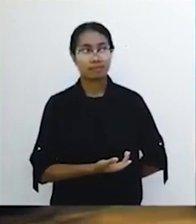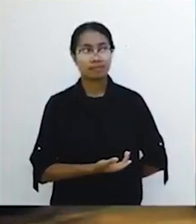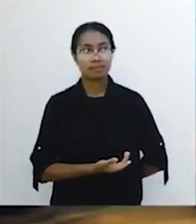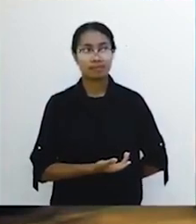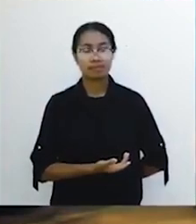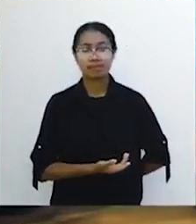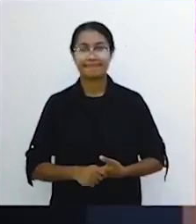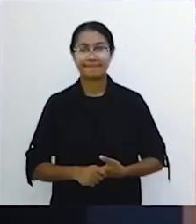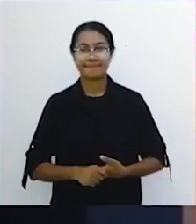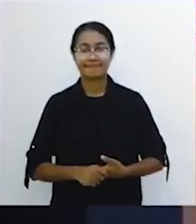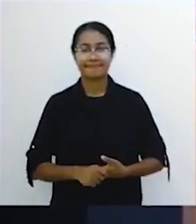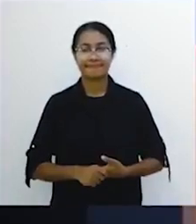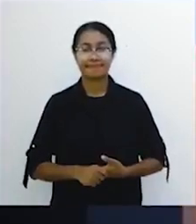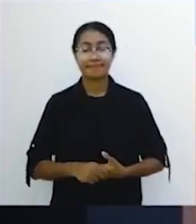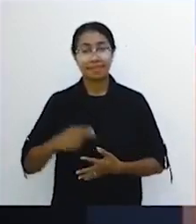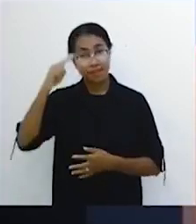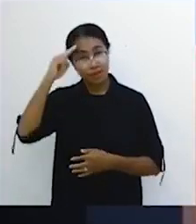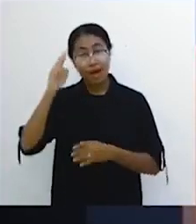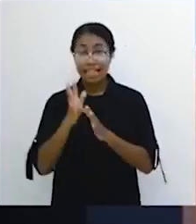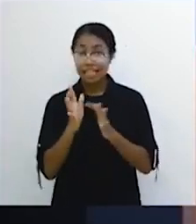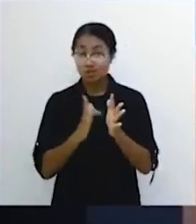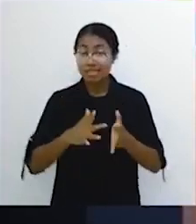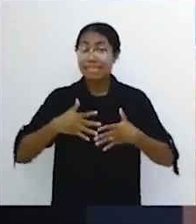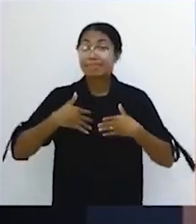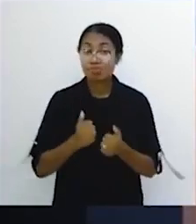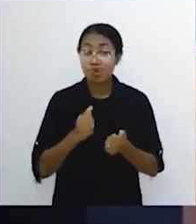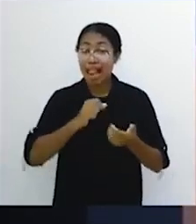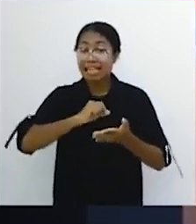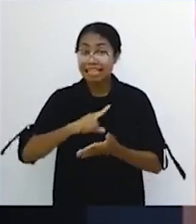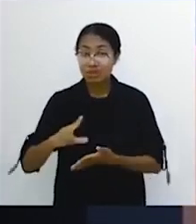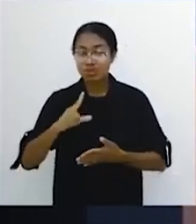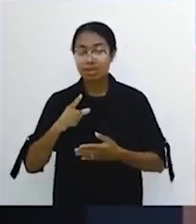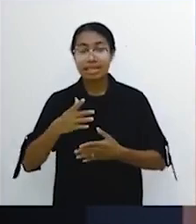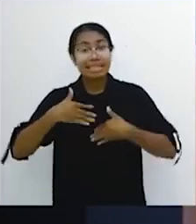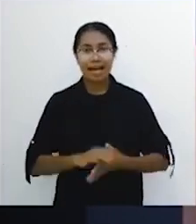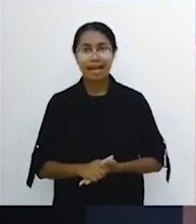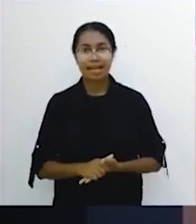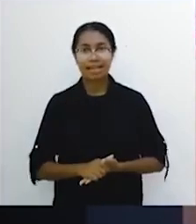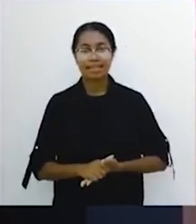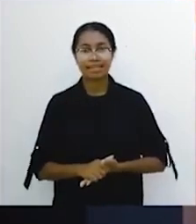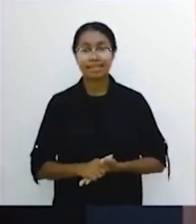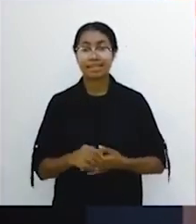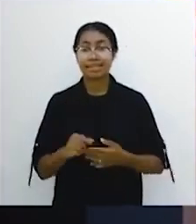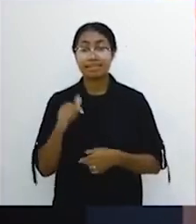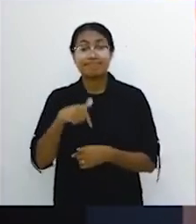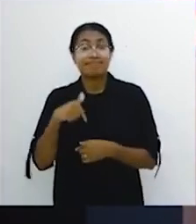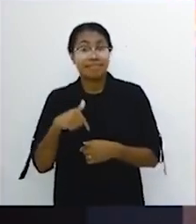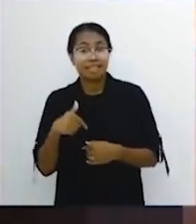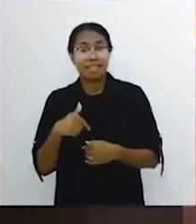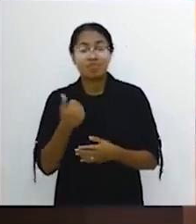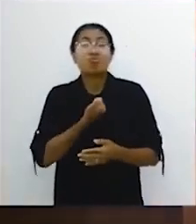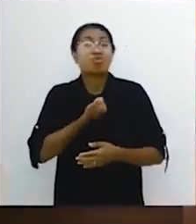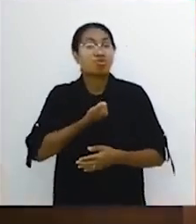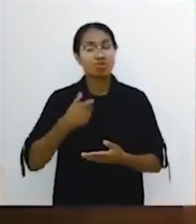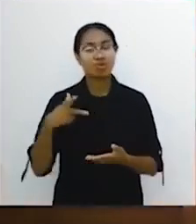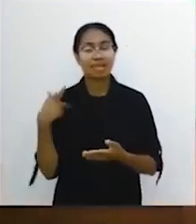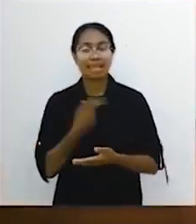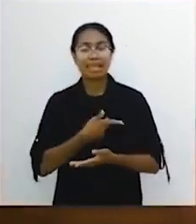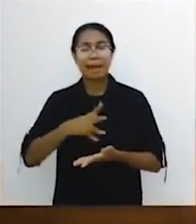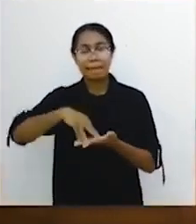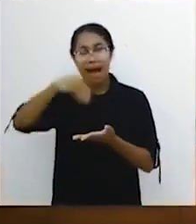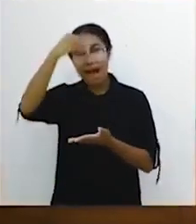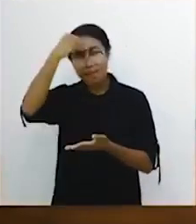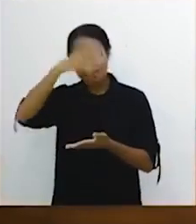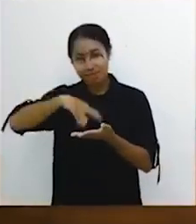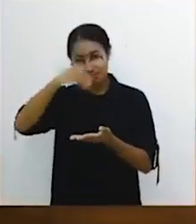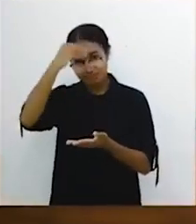Tapi kesembuhan psikologis. Tuhan Yesus sembuhkan. Langsung sembuh. Sempurna. Hal ini perlu kita pahami. Perlu kita